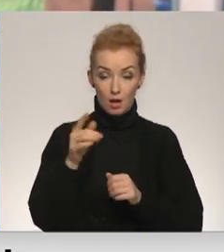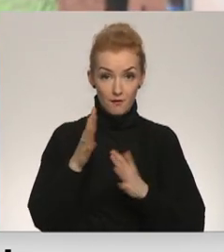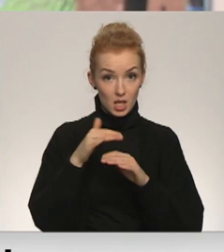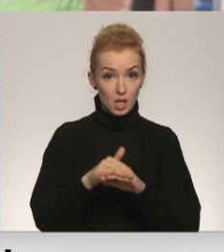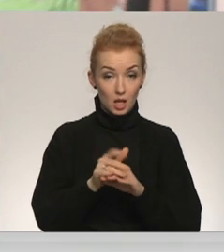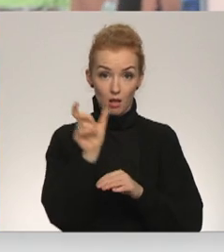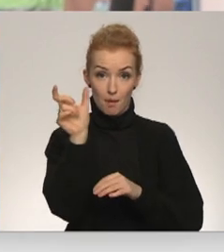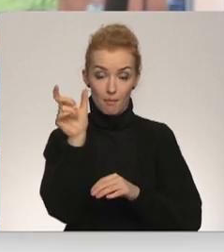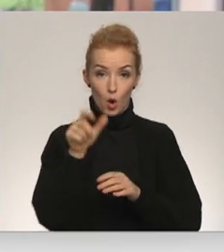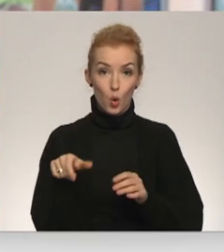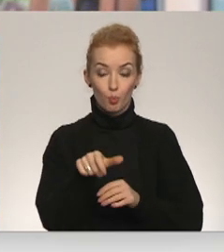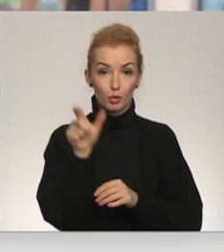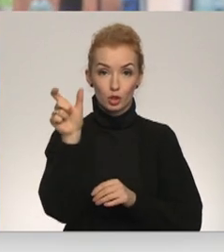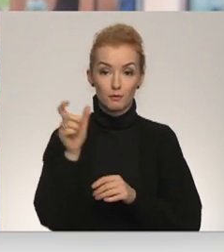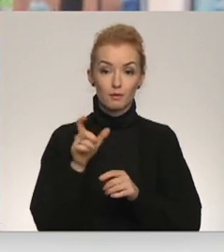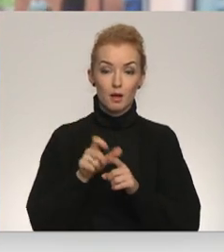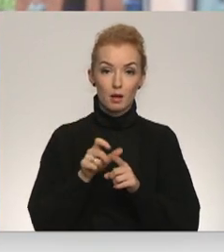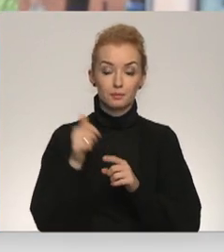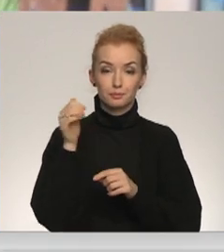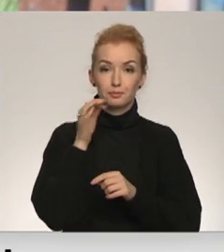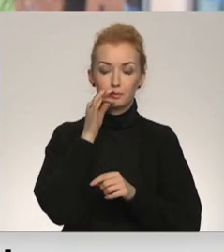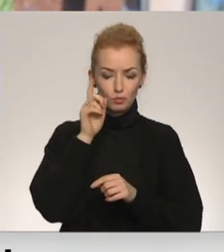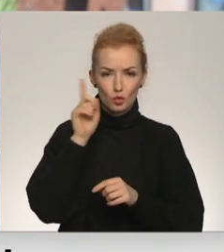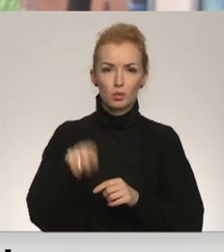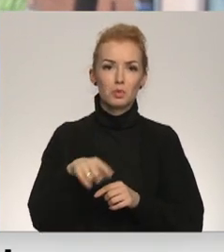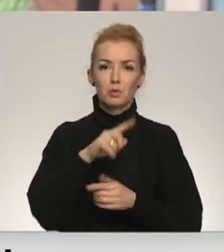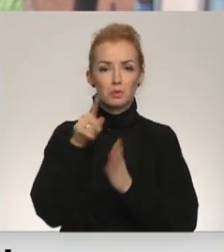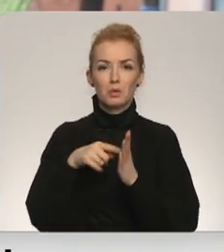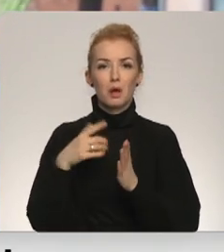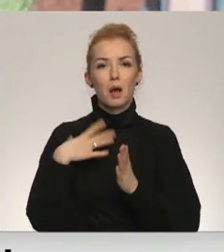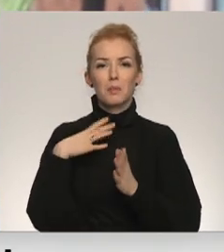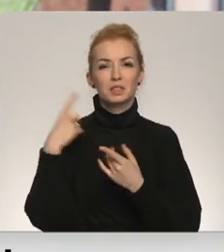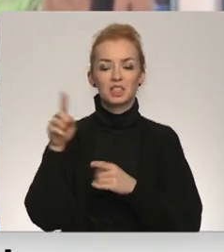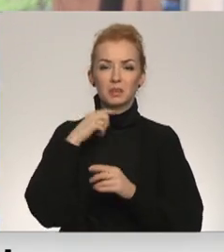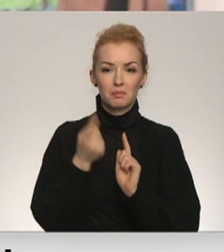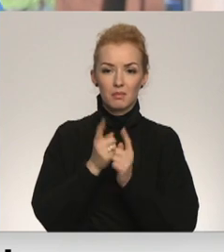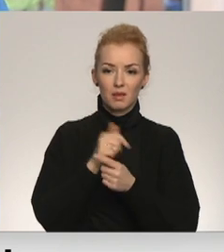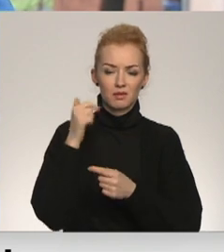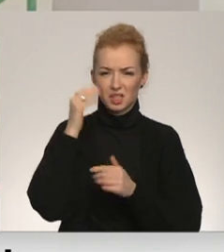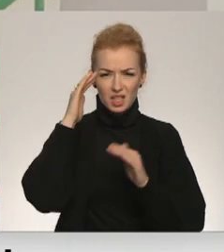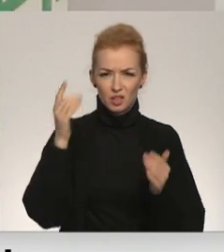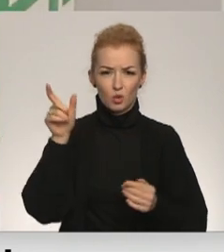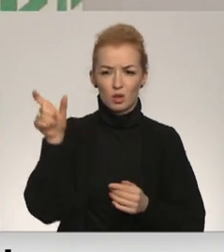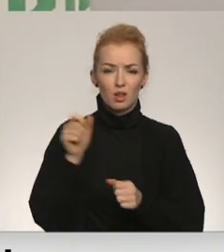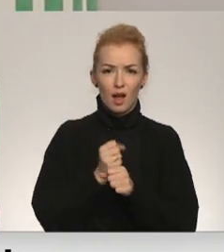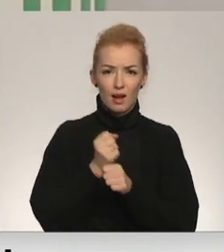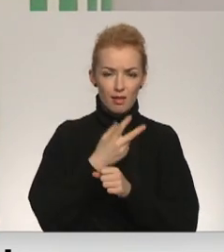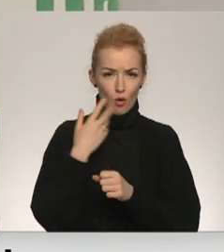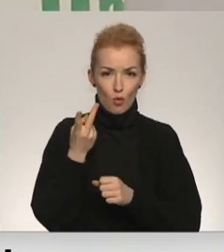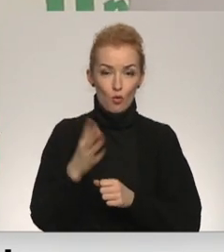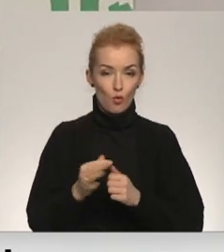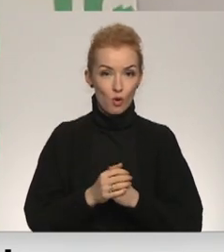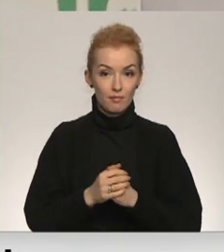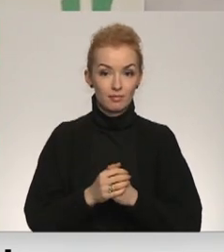Kāds tas jūs pamatājums būs tiem, ka tāds sāpaka vajag mainīt? Kāpēc? Zinu, darīt nav ko. Laikrakstas